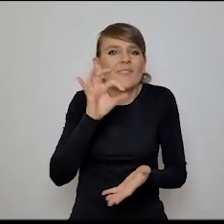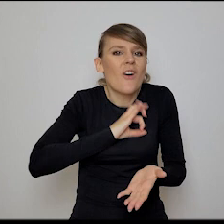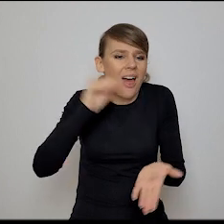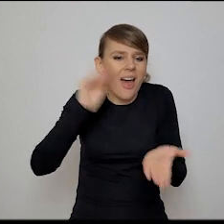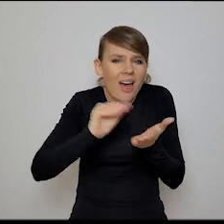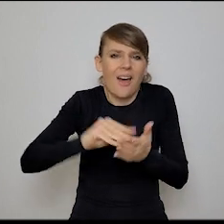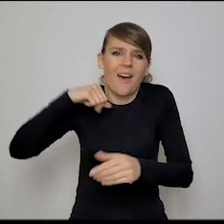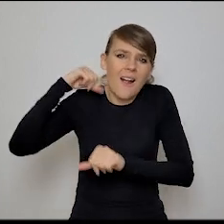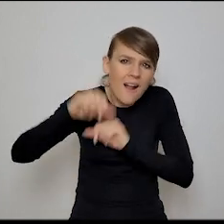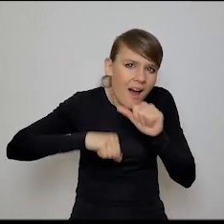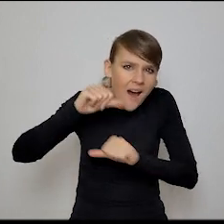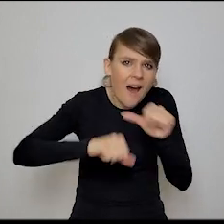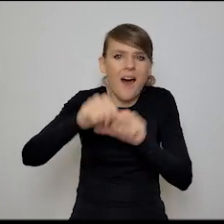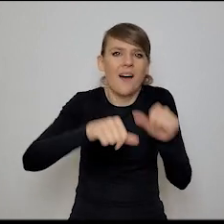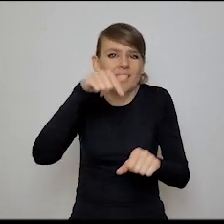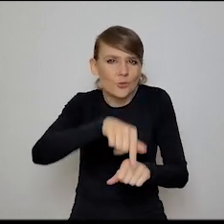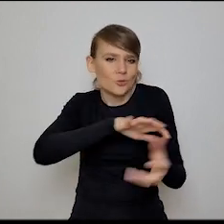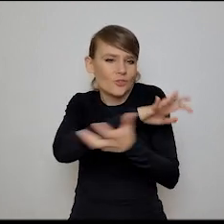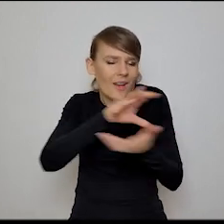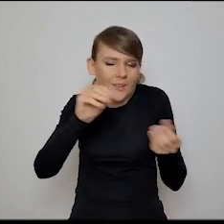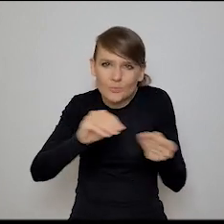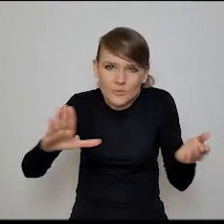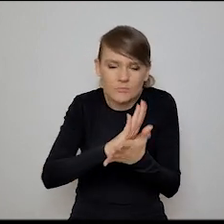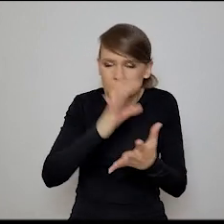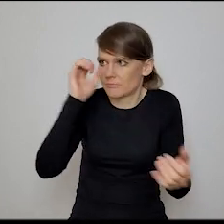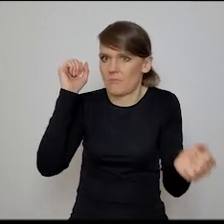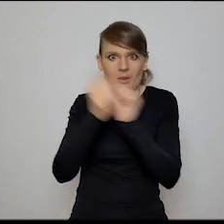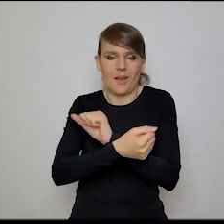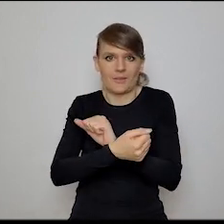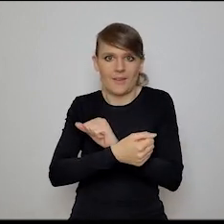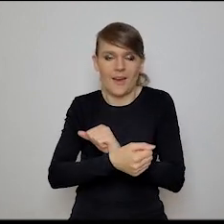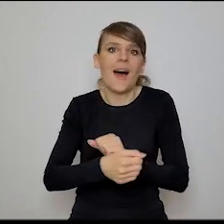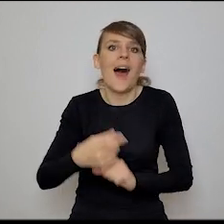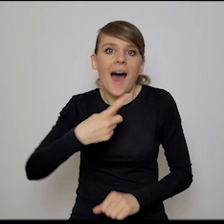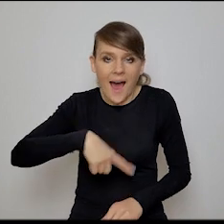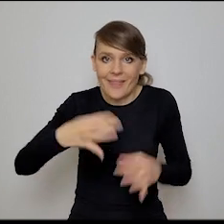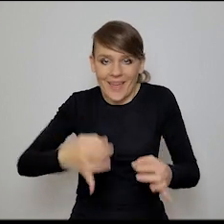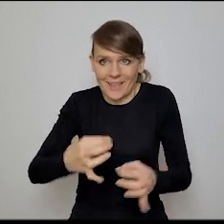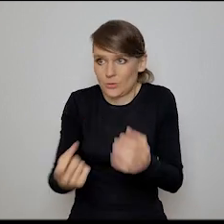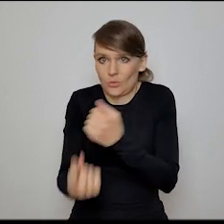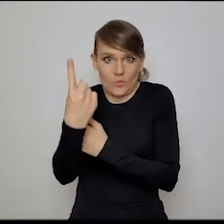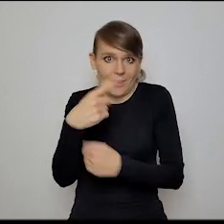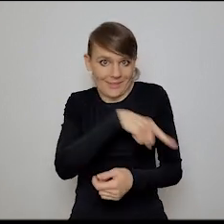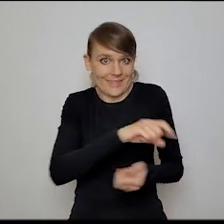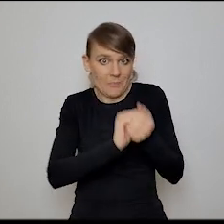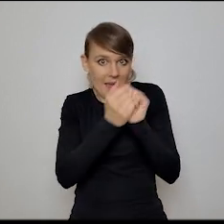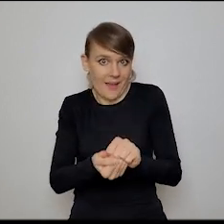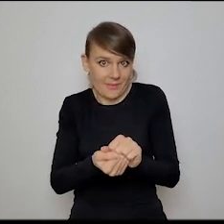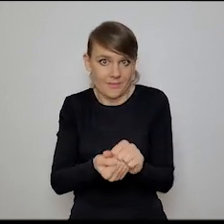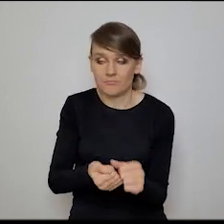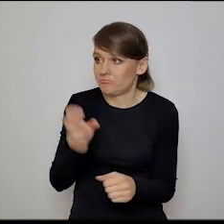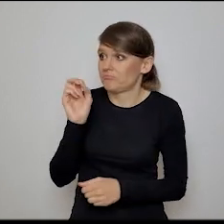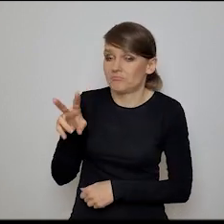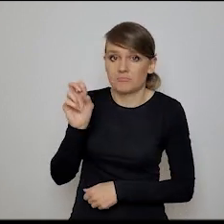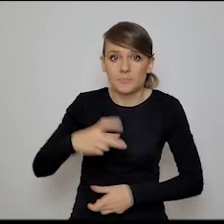przez całe pokolenia. Ale my jesteśmy owocami tej zmiany. Znaczy, trochę... Jak najbardziej. Tak, że